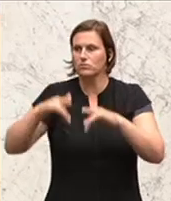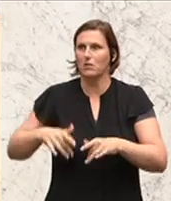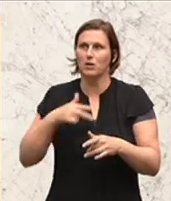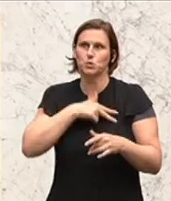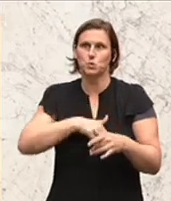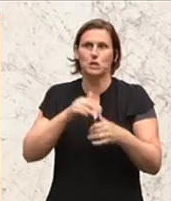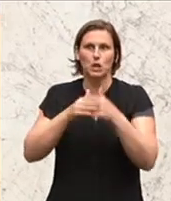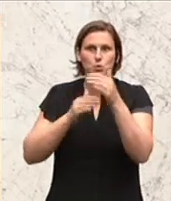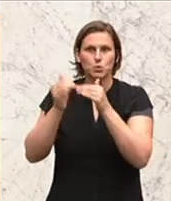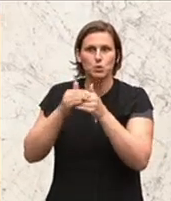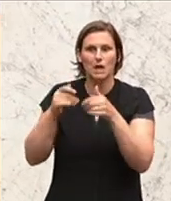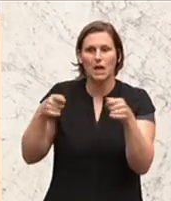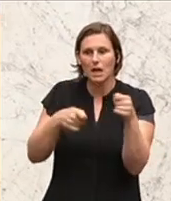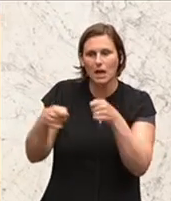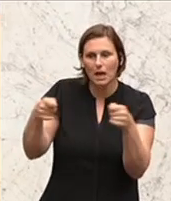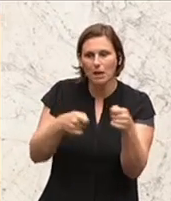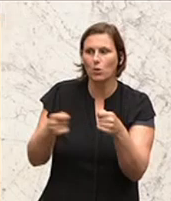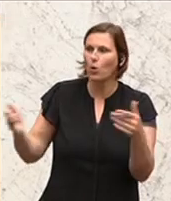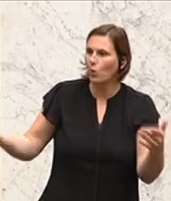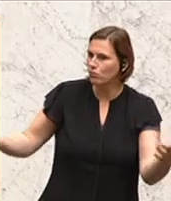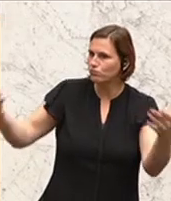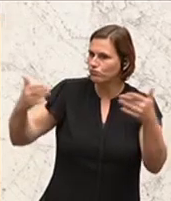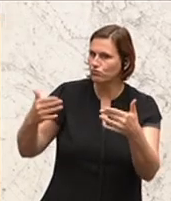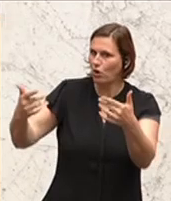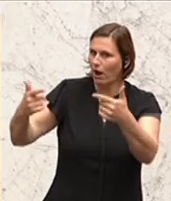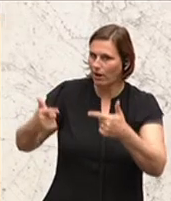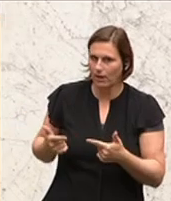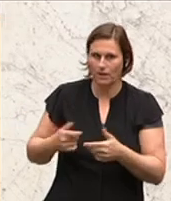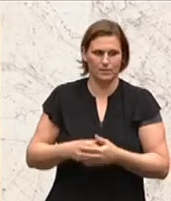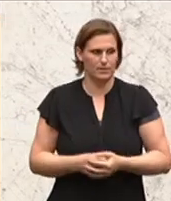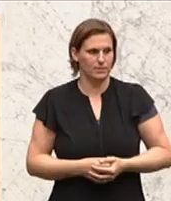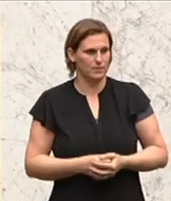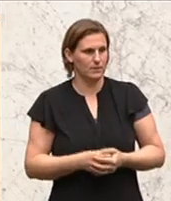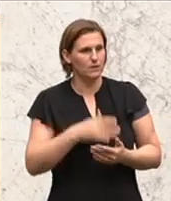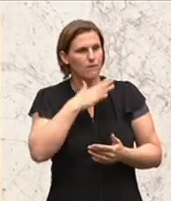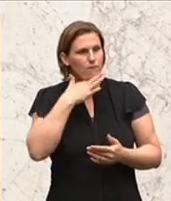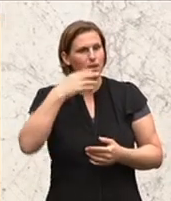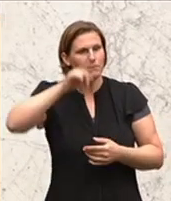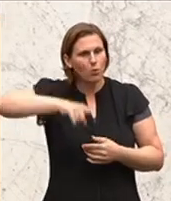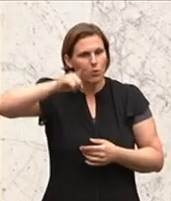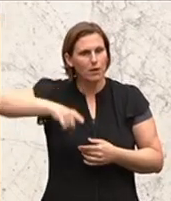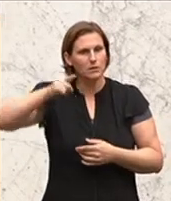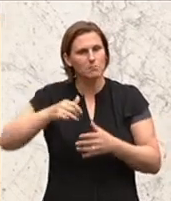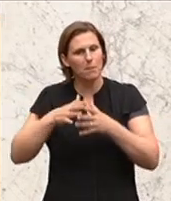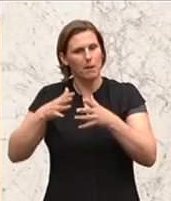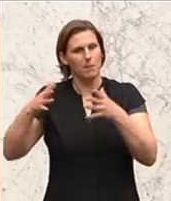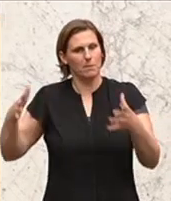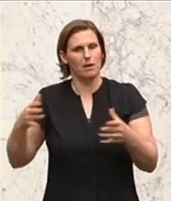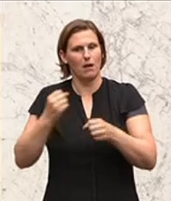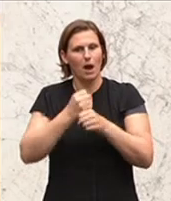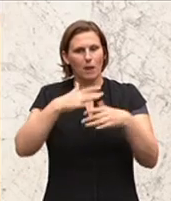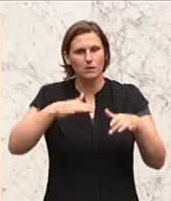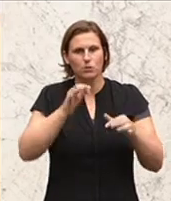wir im Sozialsystem bezuschussen müssen, die holen wir da herein. Die holen wir dann herein in Mengen, Monat für Monat immer mehr. Die